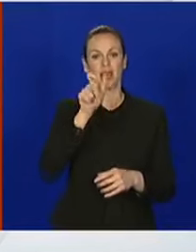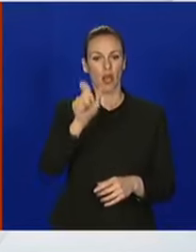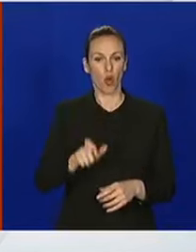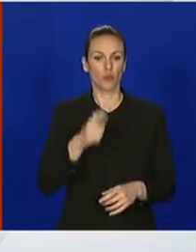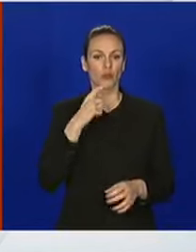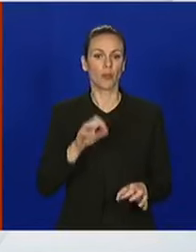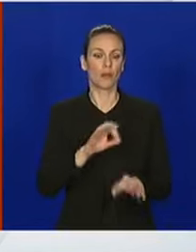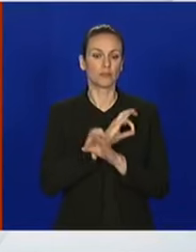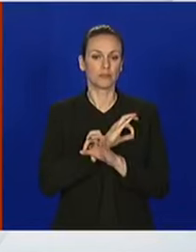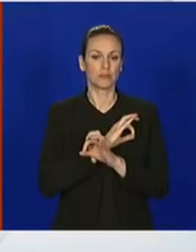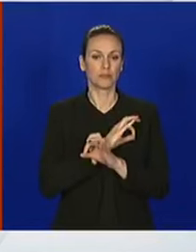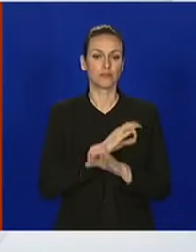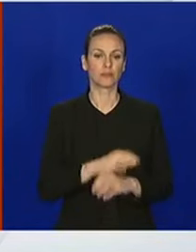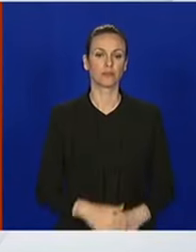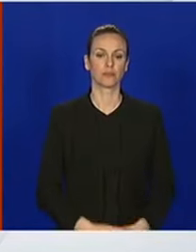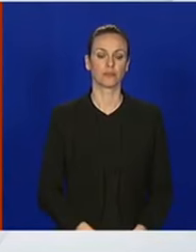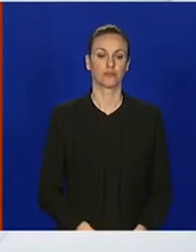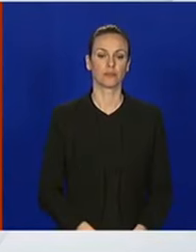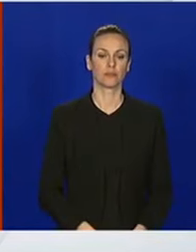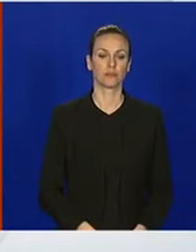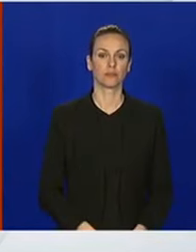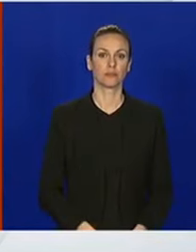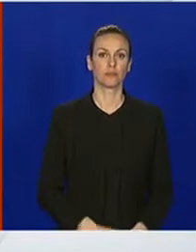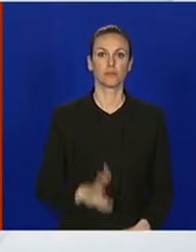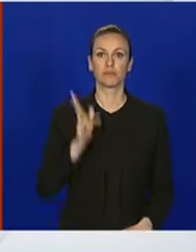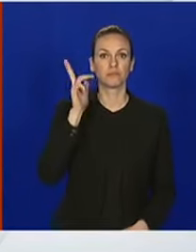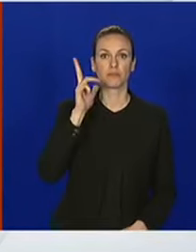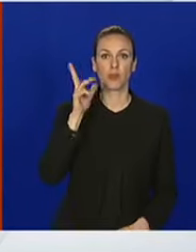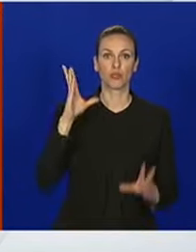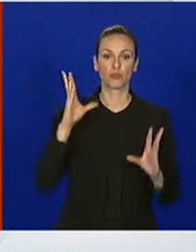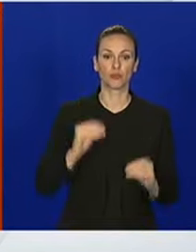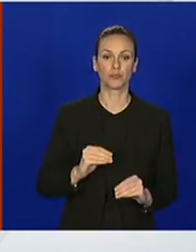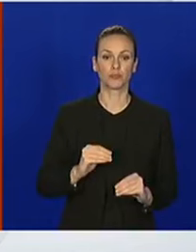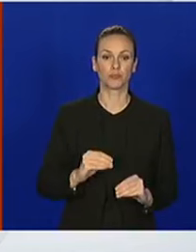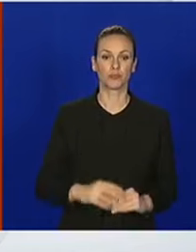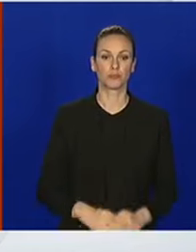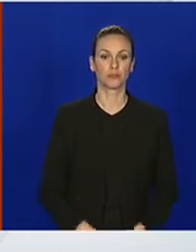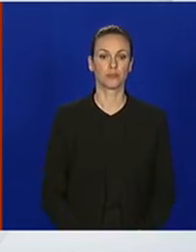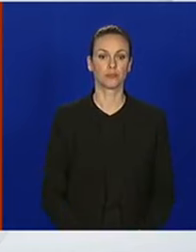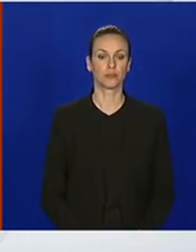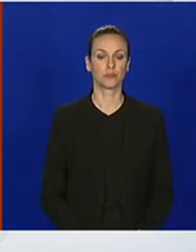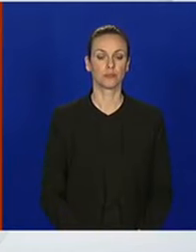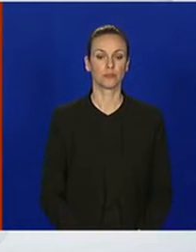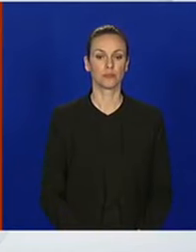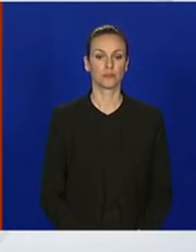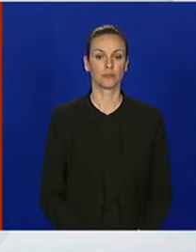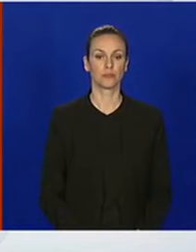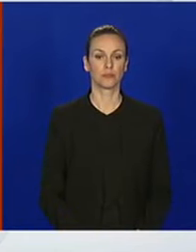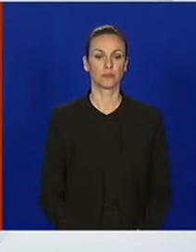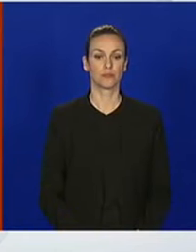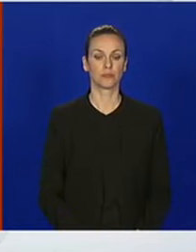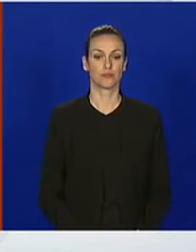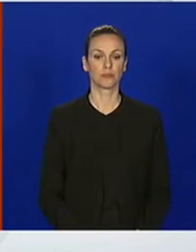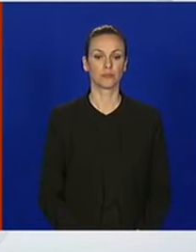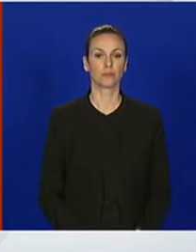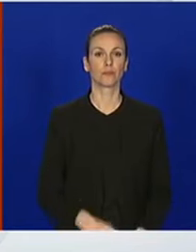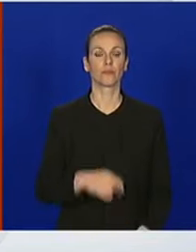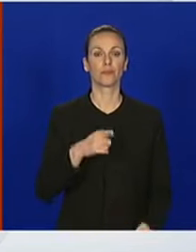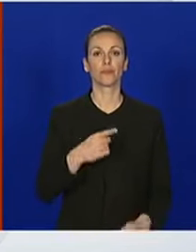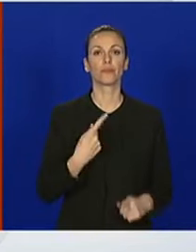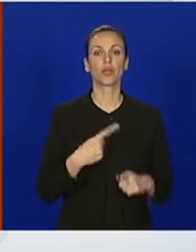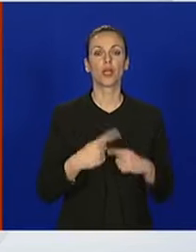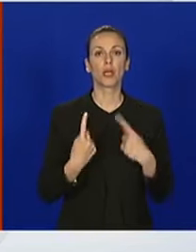stanja,